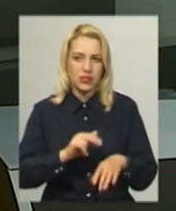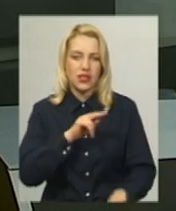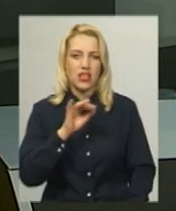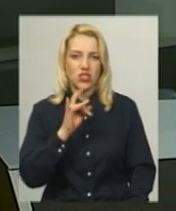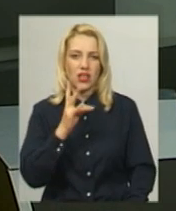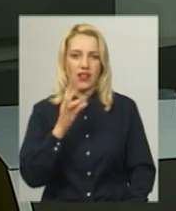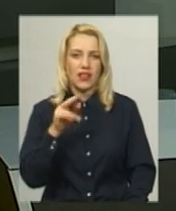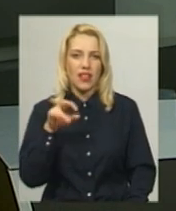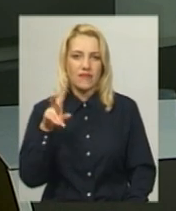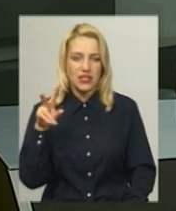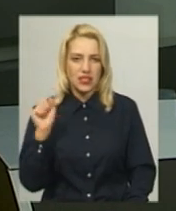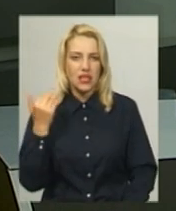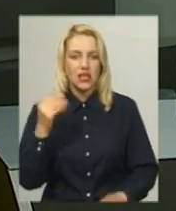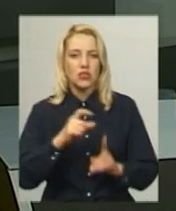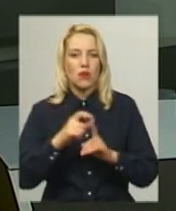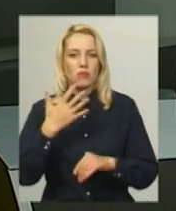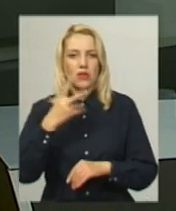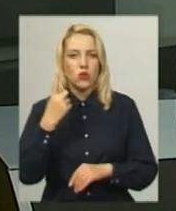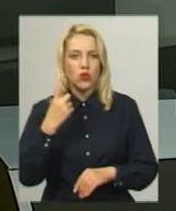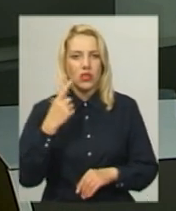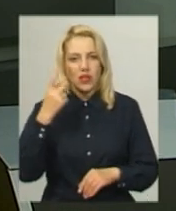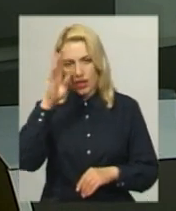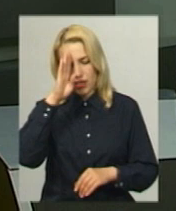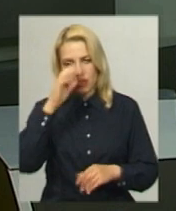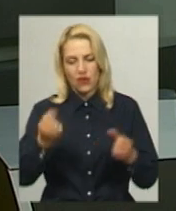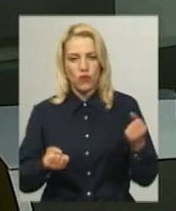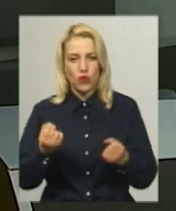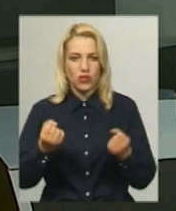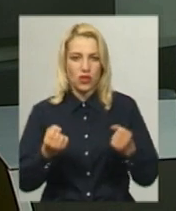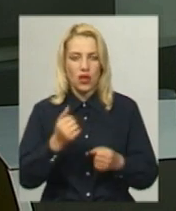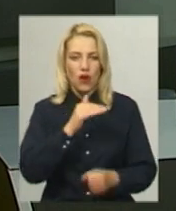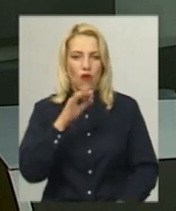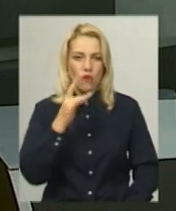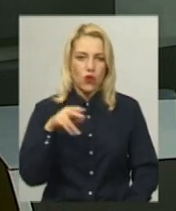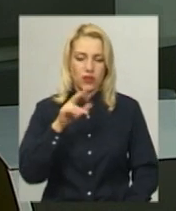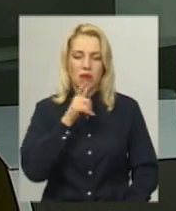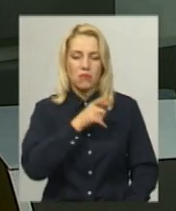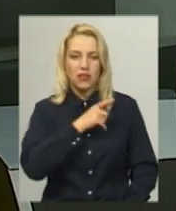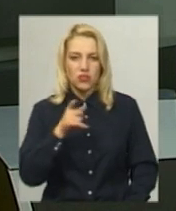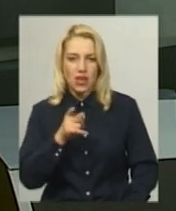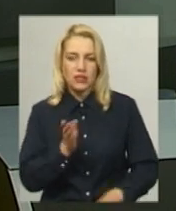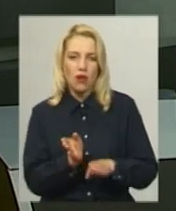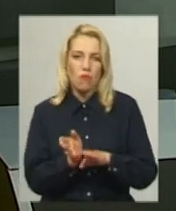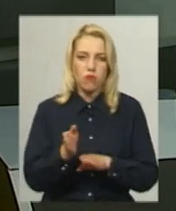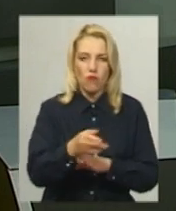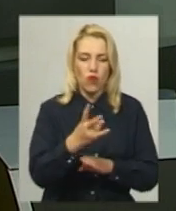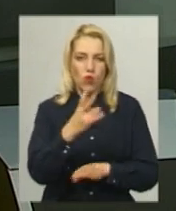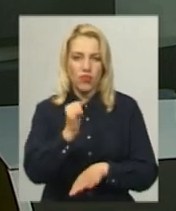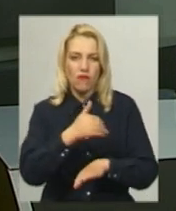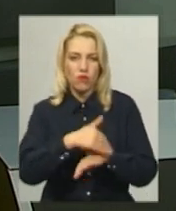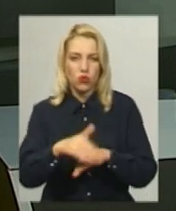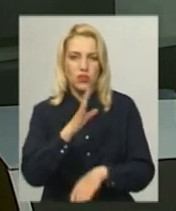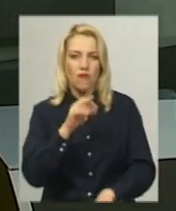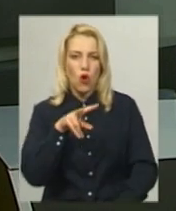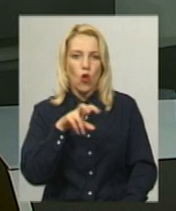Чернелевська. За її словами, 51-річний водій автомобіля «Форд Транзит» під час маневру лівого повороту на вулиці Володимирську наїхав на